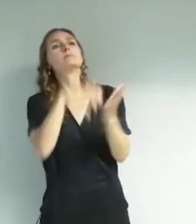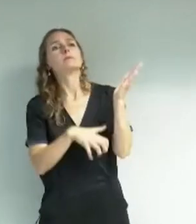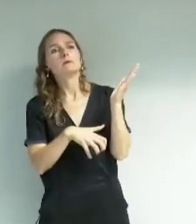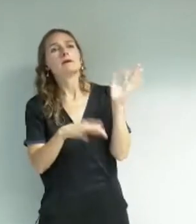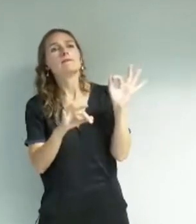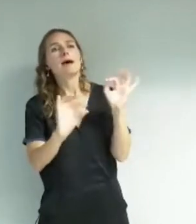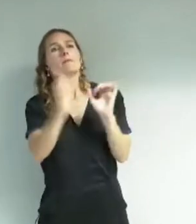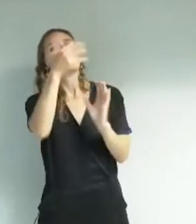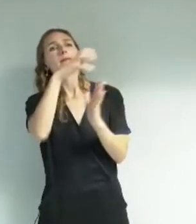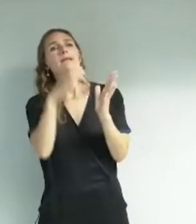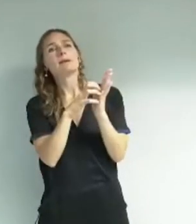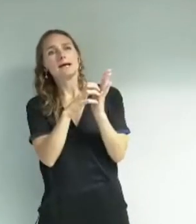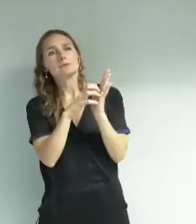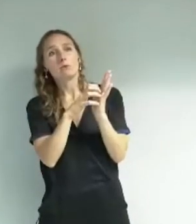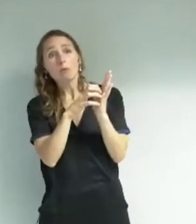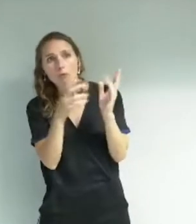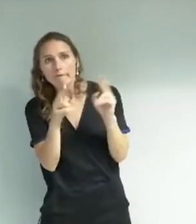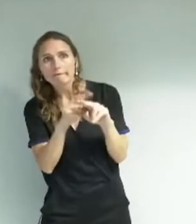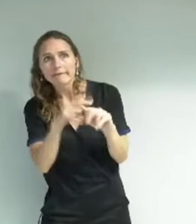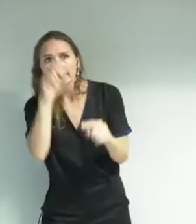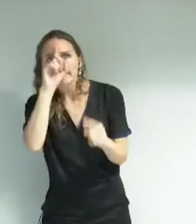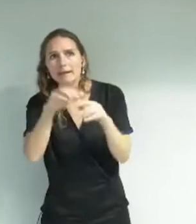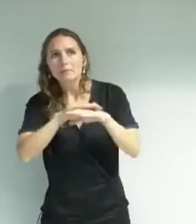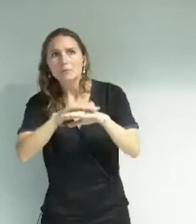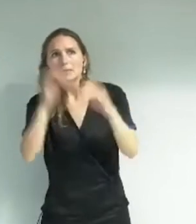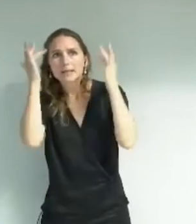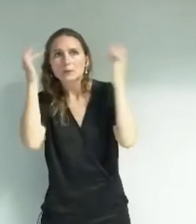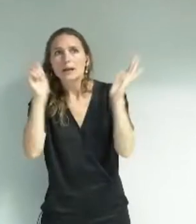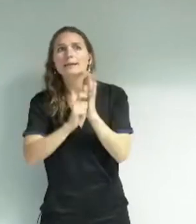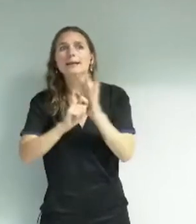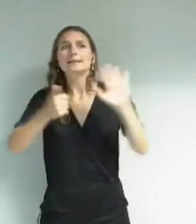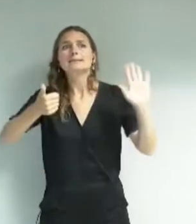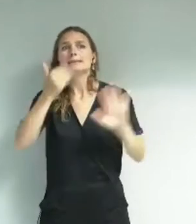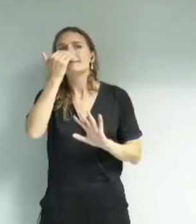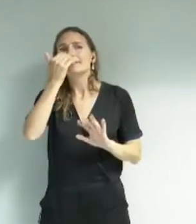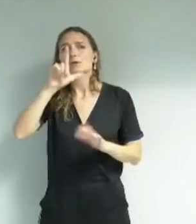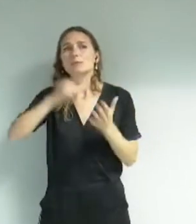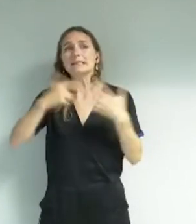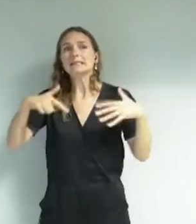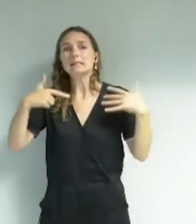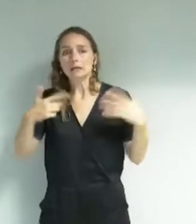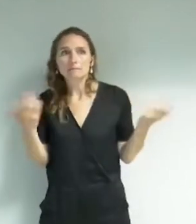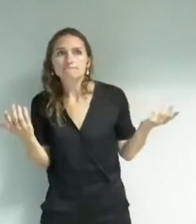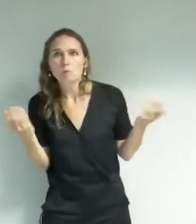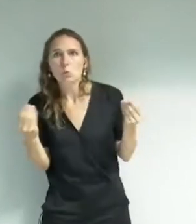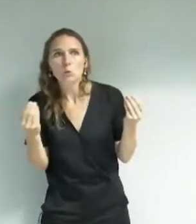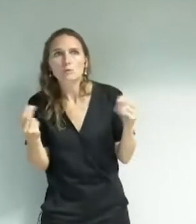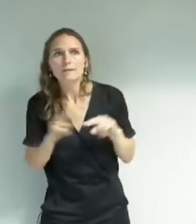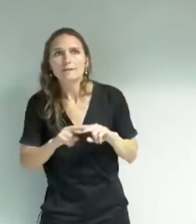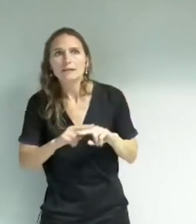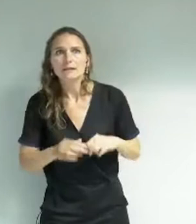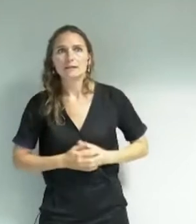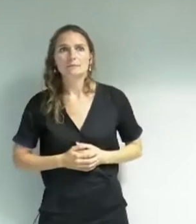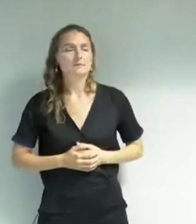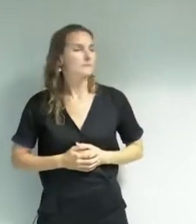première délibération cadre sur la politique culturelle présentée le 6 février 2017. Certainement